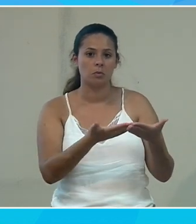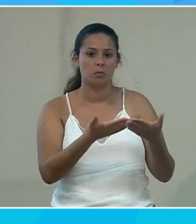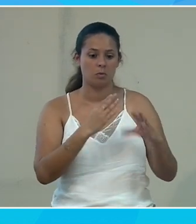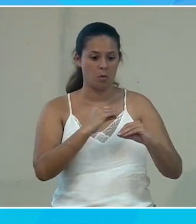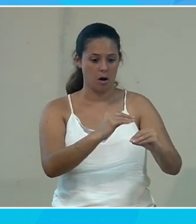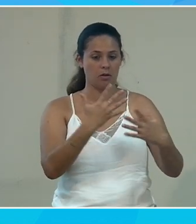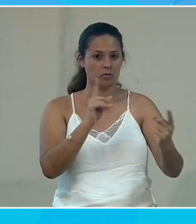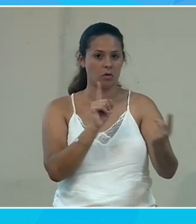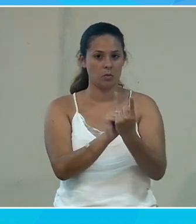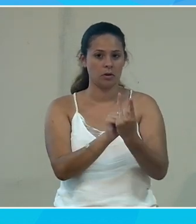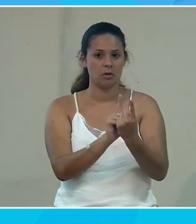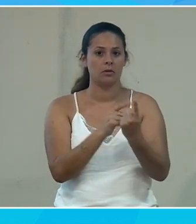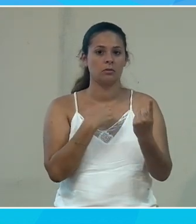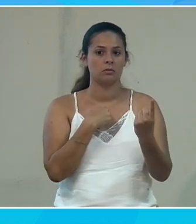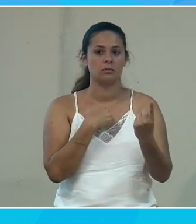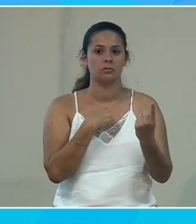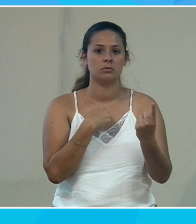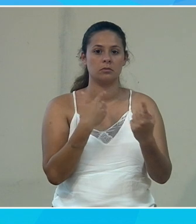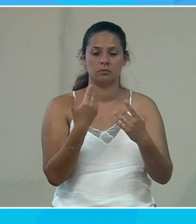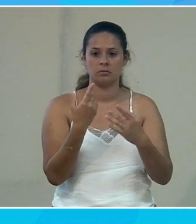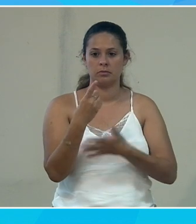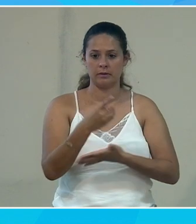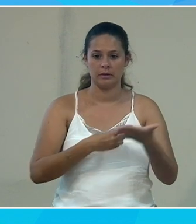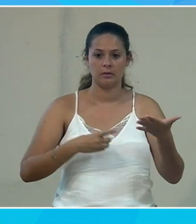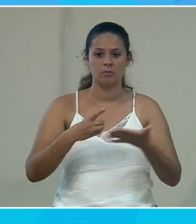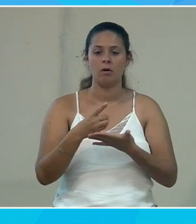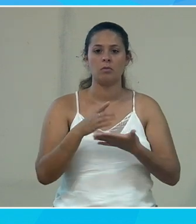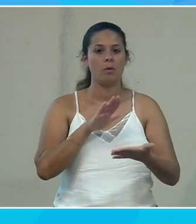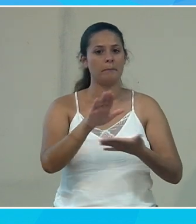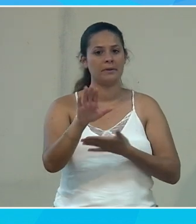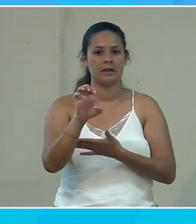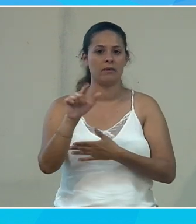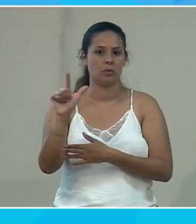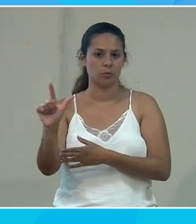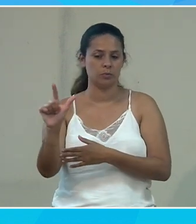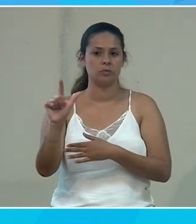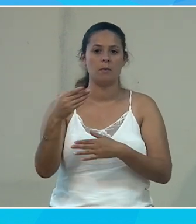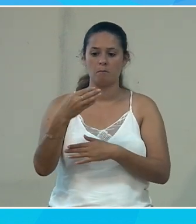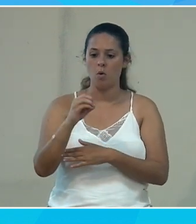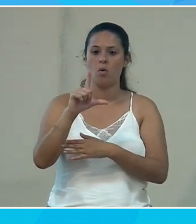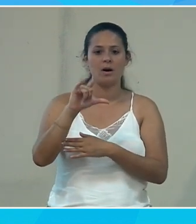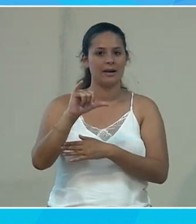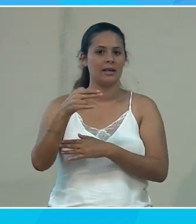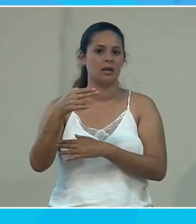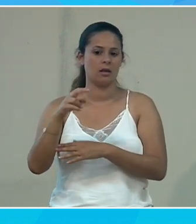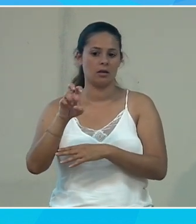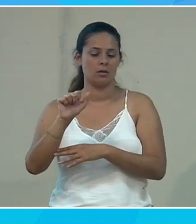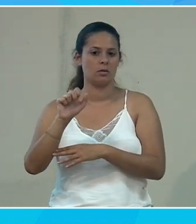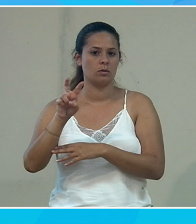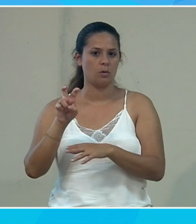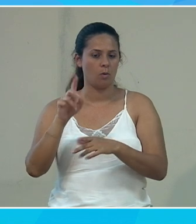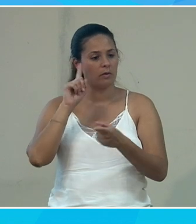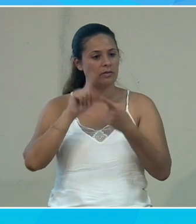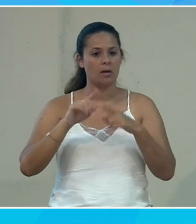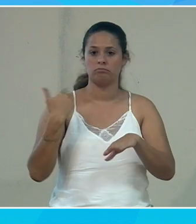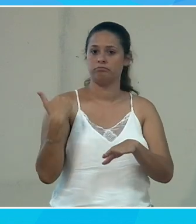que j'ai rencontré je suis pas très loin du département 92 ici les Molineaux où je me situais dans le 92 j'ai été appelé